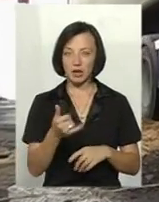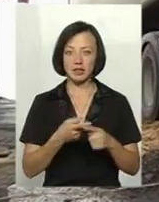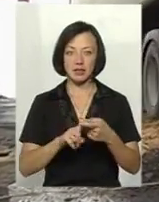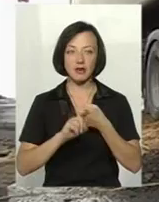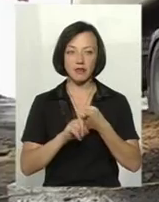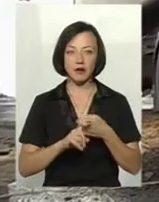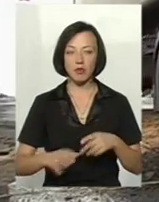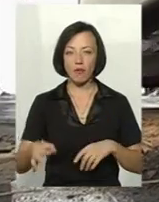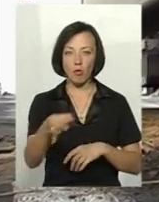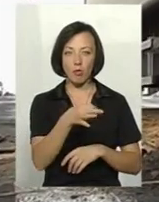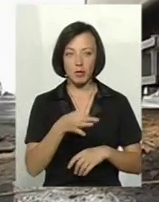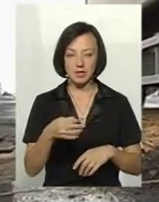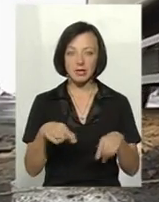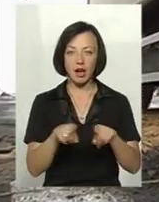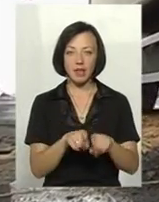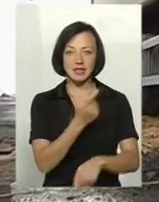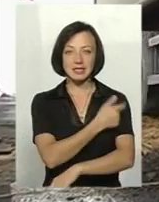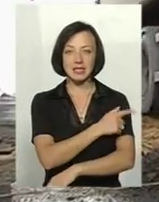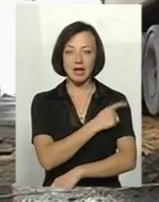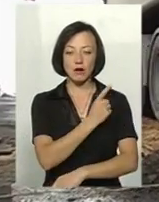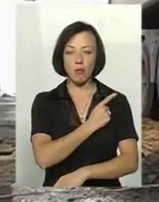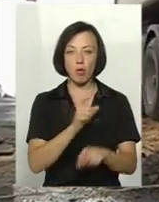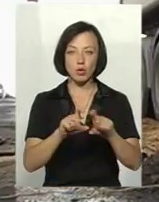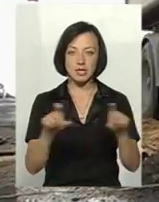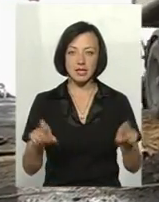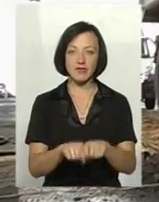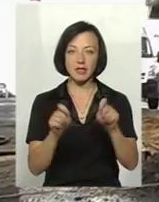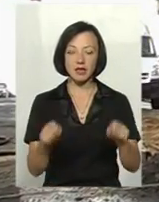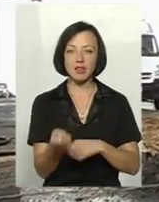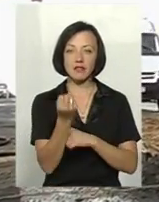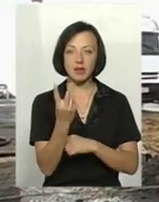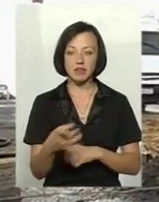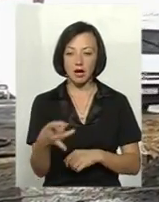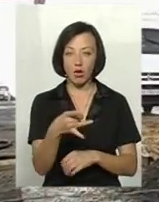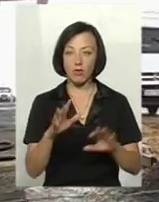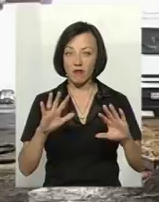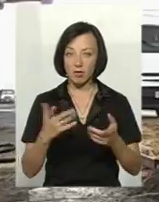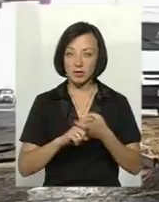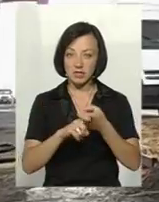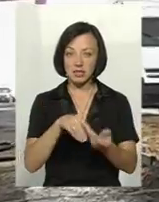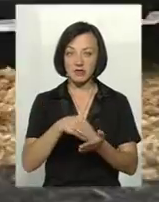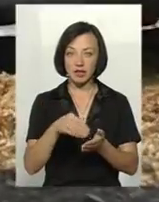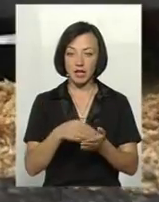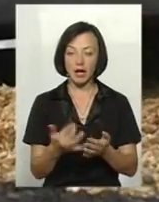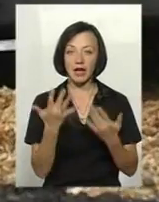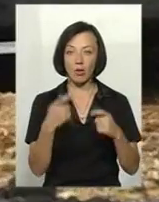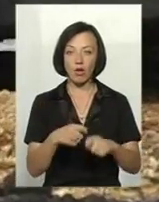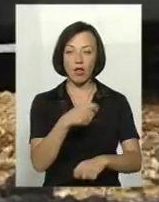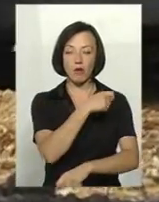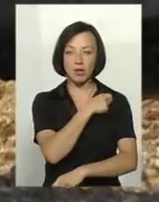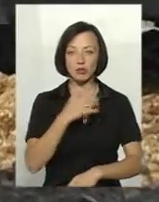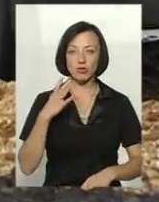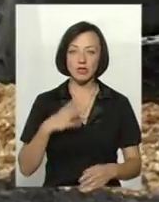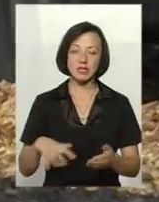вірус на територію Хмельниччини, такі санітарні пости відкрили у 12 районах. У випадку зараження свиней у радіусі кількох кілометрів